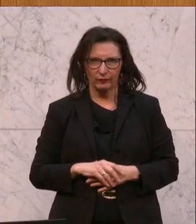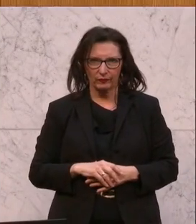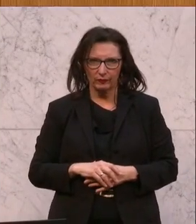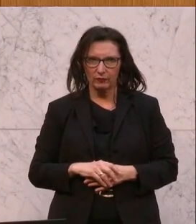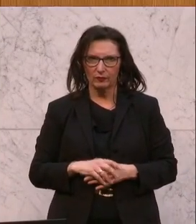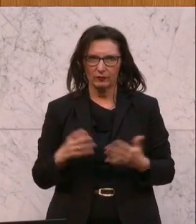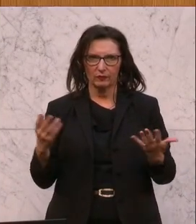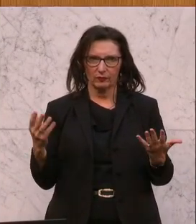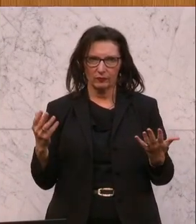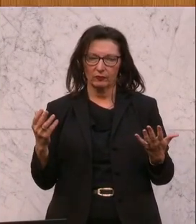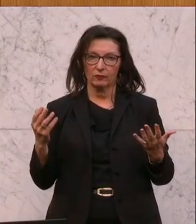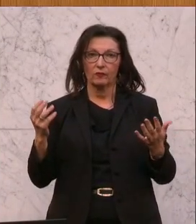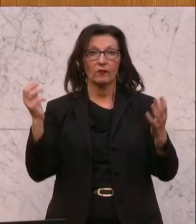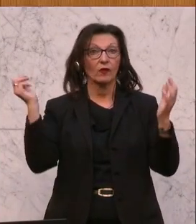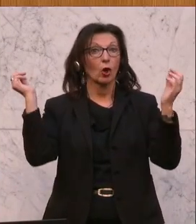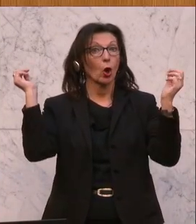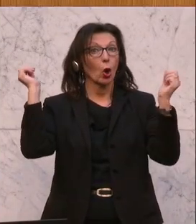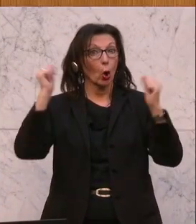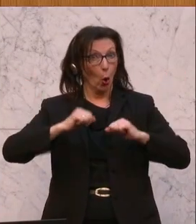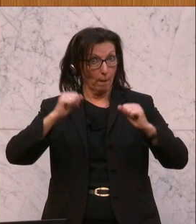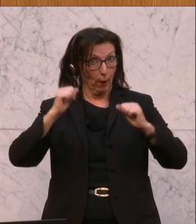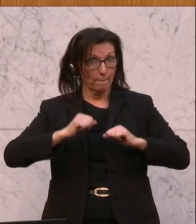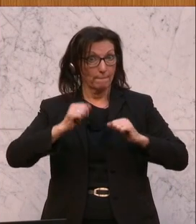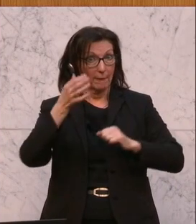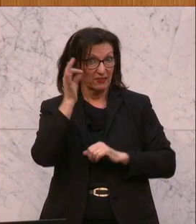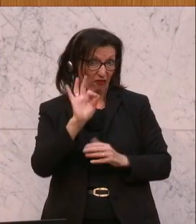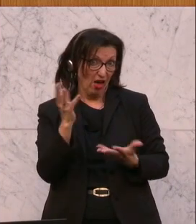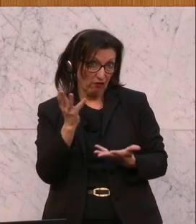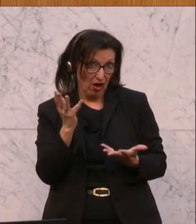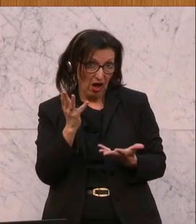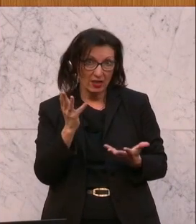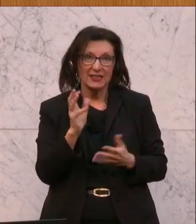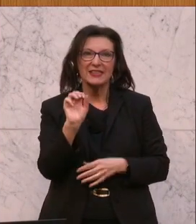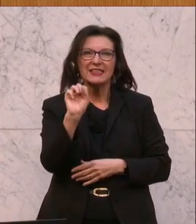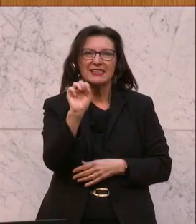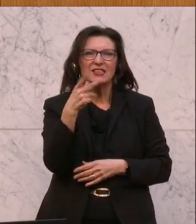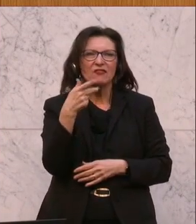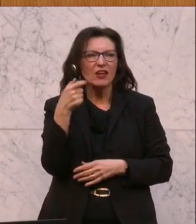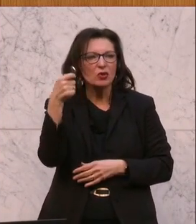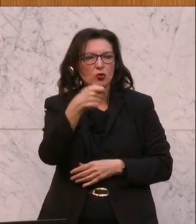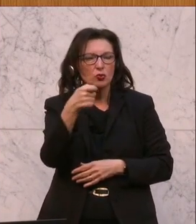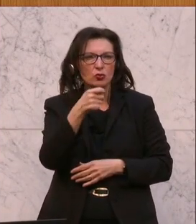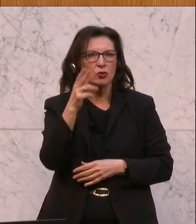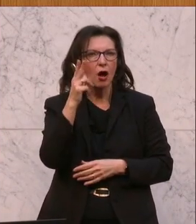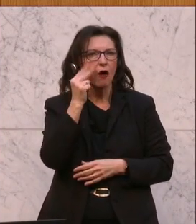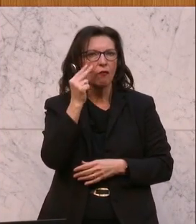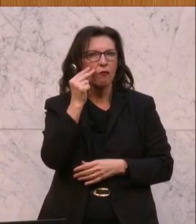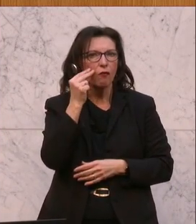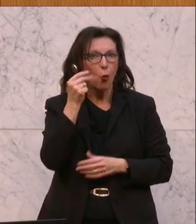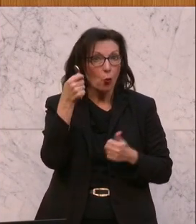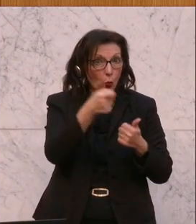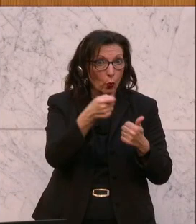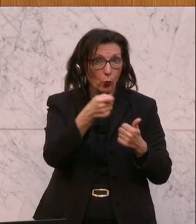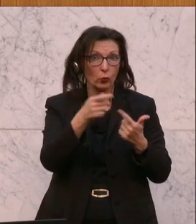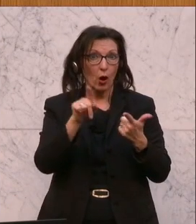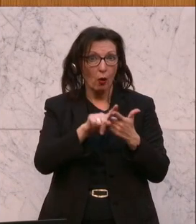Kompromissfähig hingegen war der Vorschlag, den bestehenden Zweckzuschuss für Wohn- und Heizkosten und den